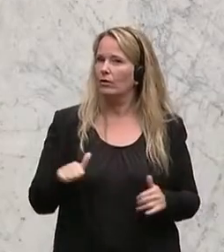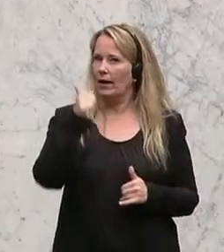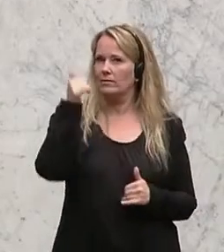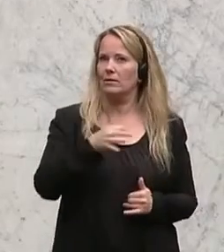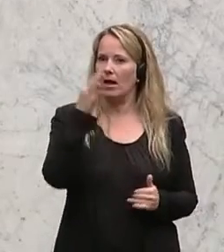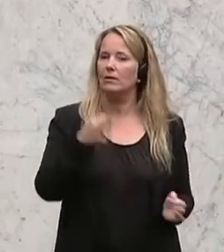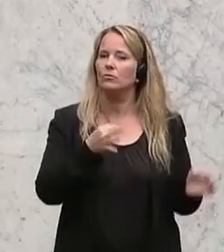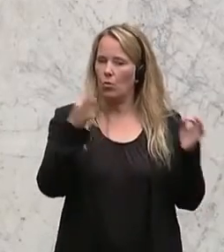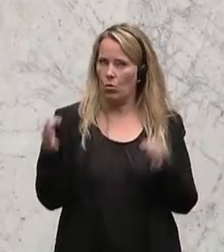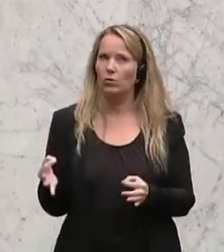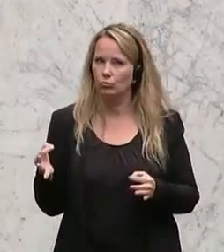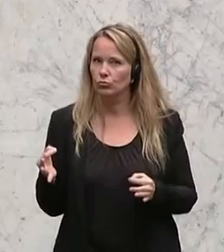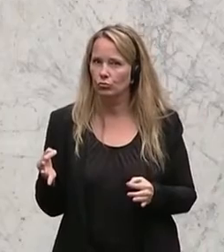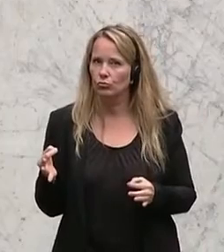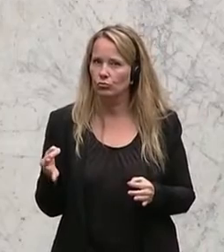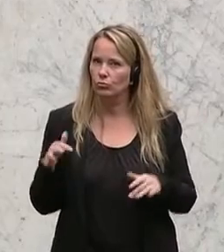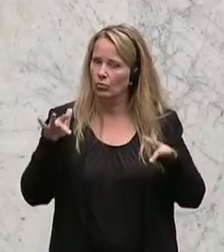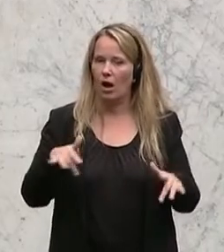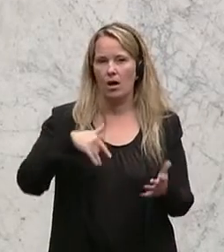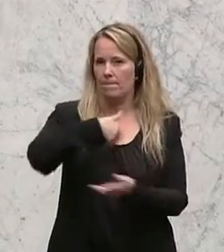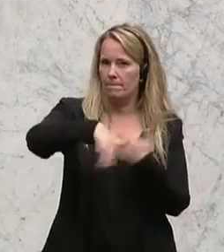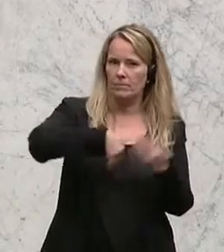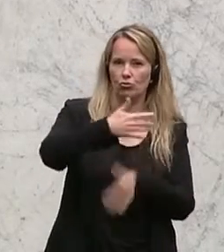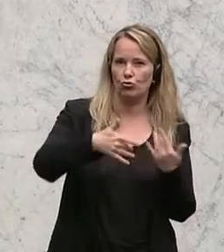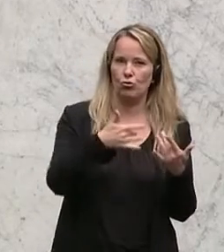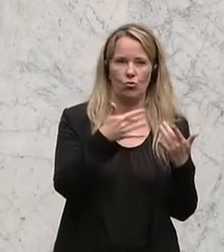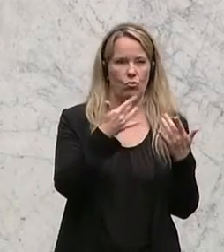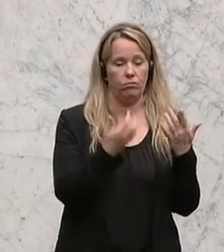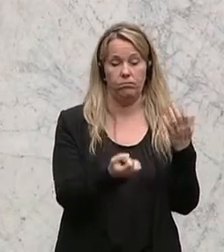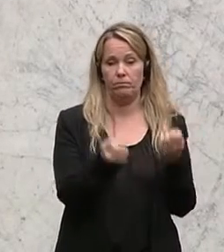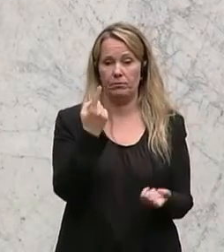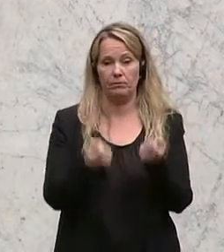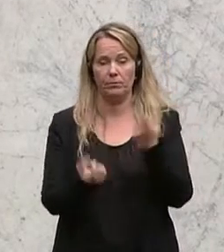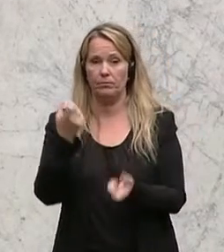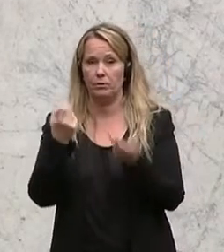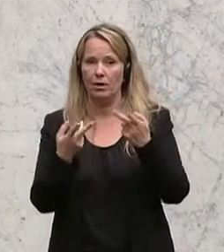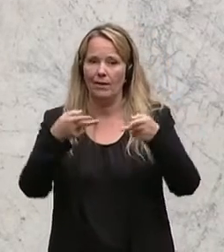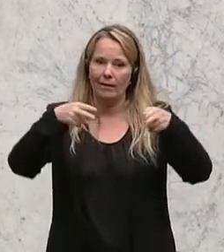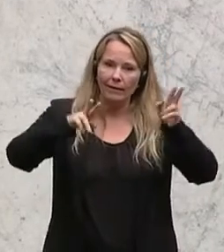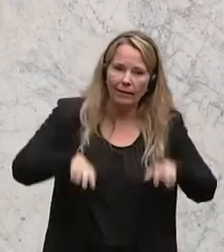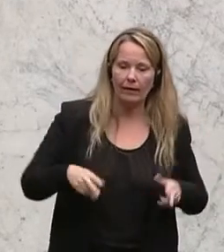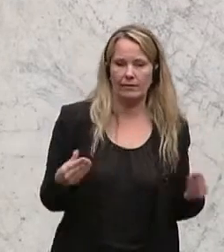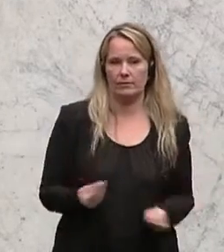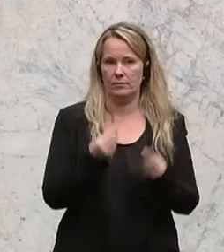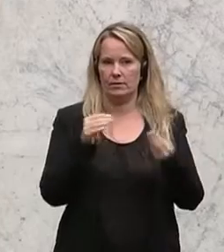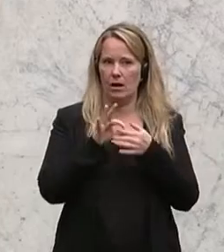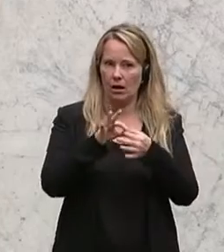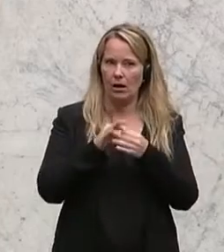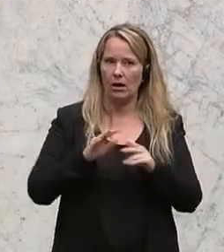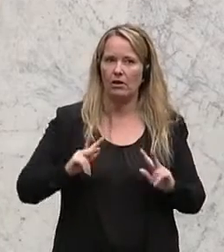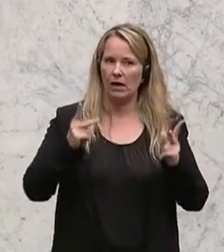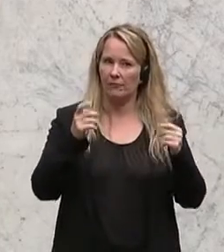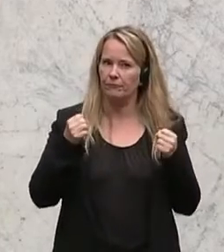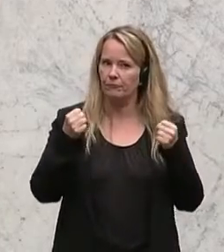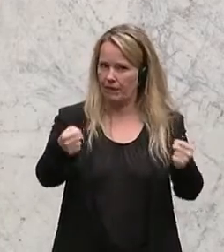Tagesordnungspunkt mit einer bunten Mischung aller möglichen rechtlichen Dinge aus dem Kraftfahrgesetz